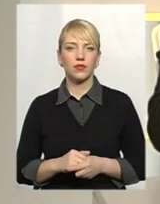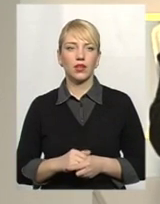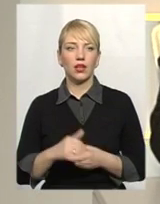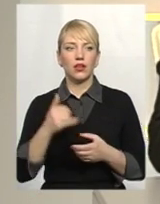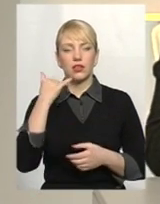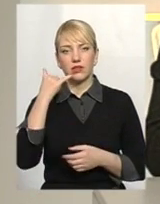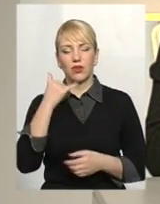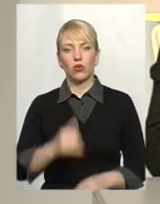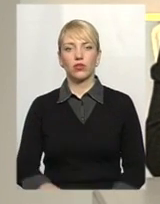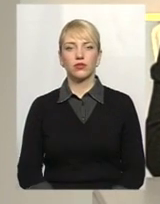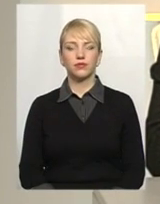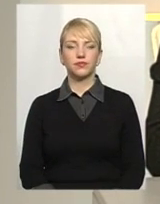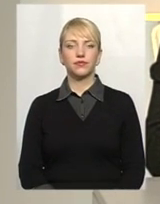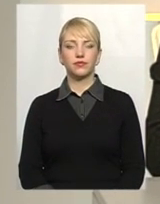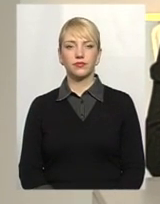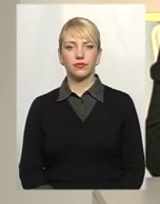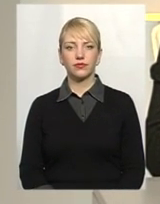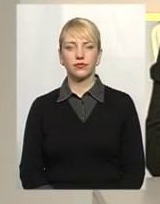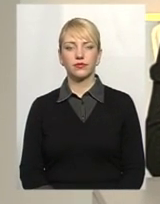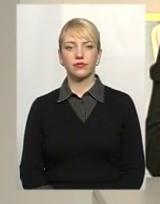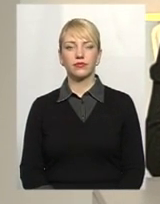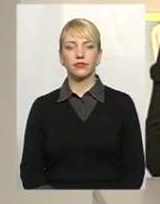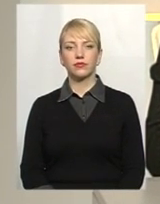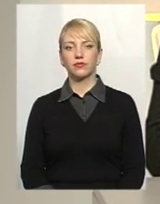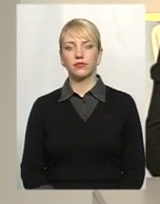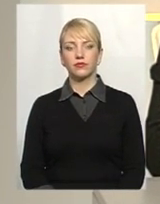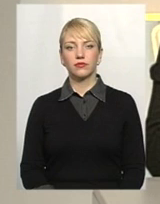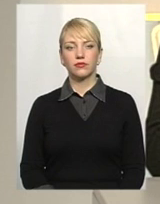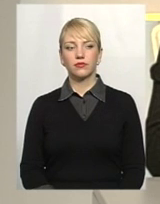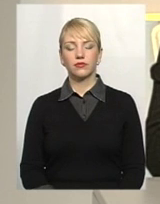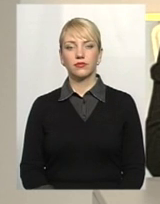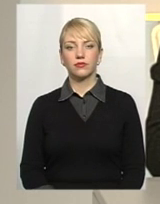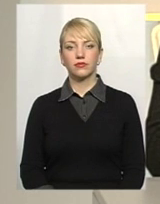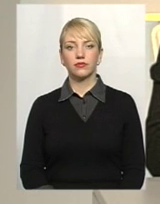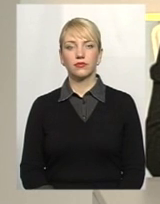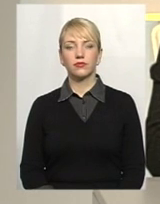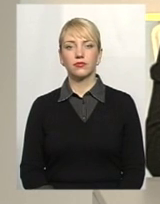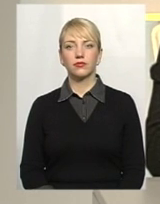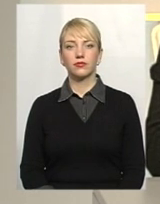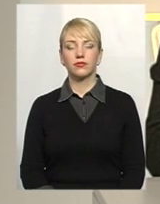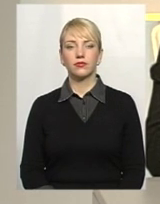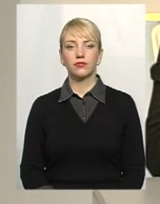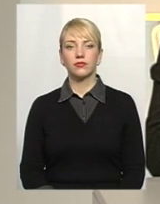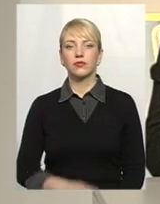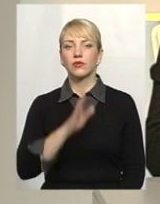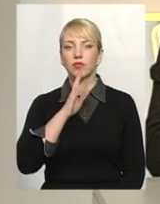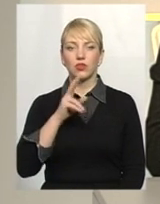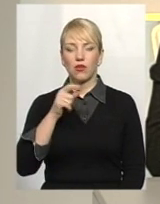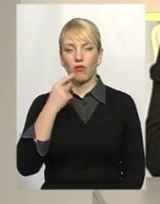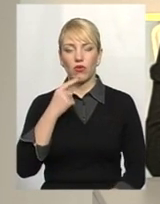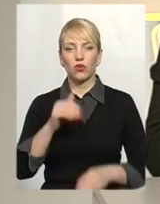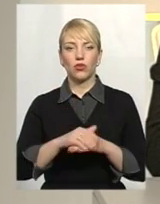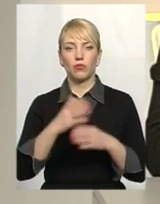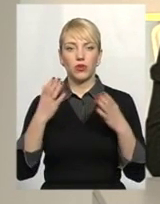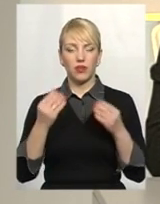маємо ще один телефонний дзвіночок і готує відповісти. Говоріть, будь ласка, ви в ефірі. Я говорю. Так, прошу. Дякую. Доброго дня.